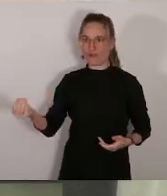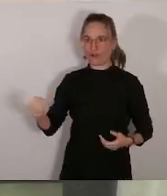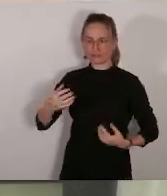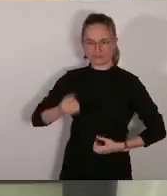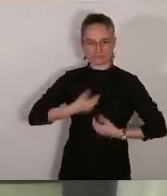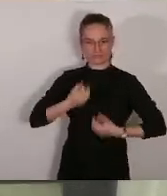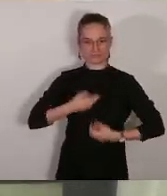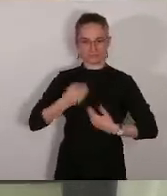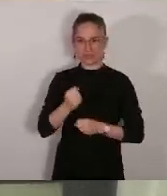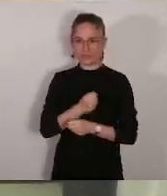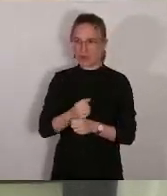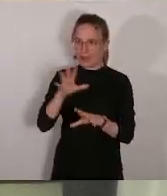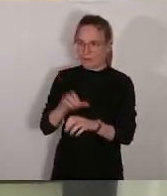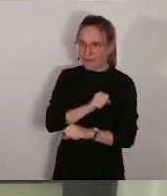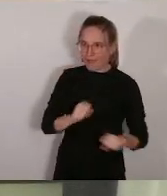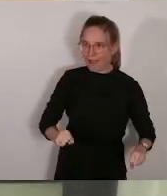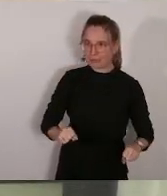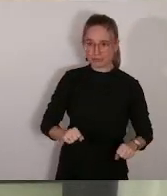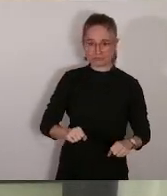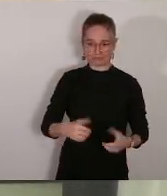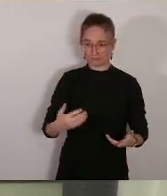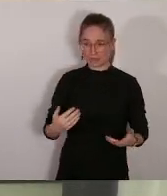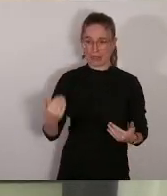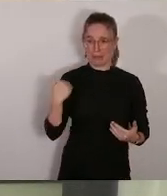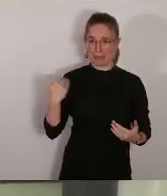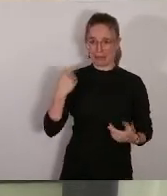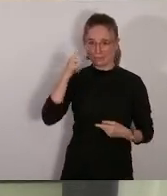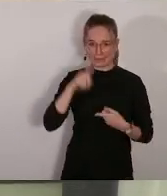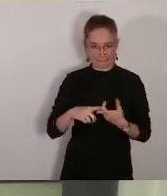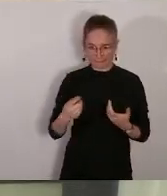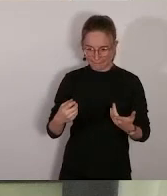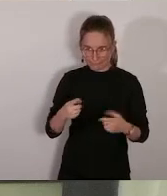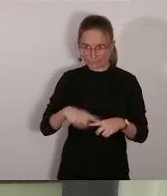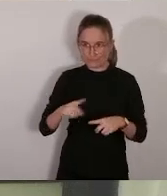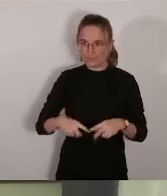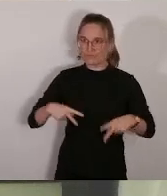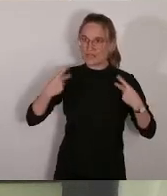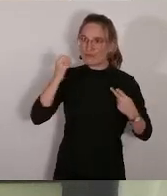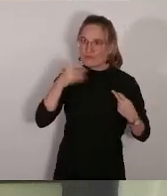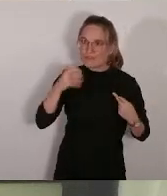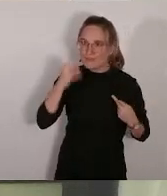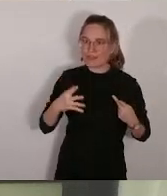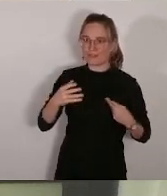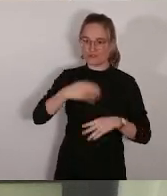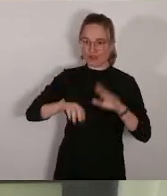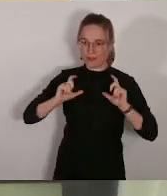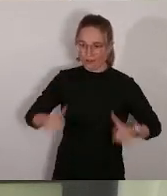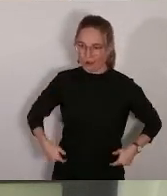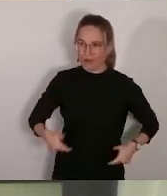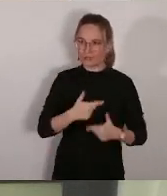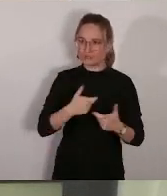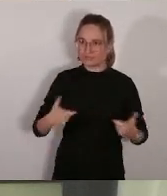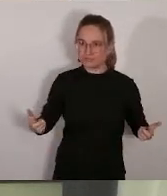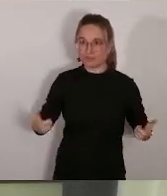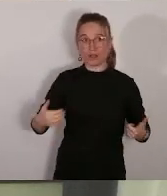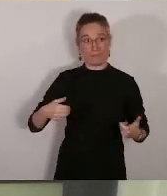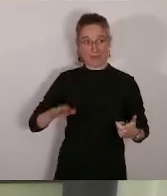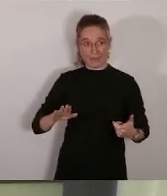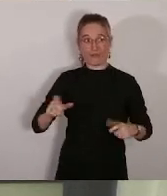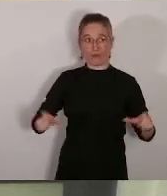interpellent sur des choses du quotidien, de leur vie scolaire. Mais je crois que nos collègues élus, les voeux SICA ne vivent que si